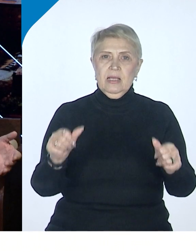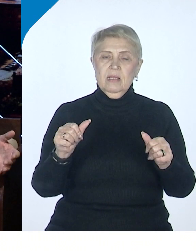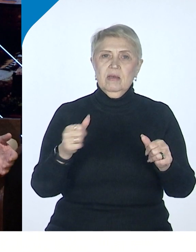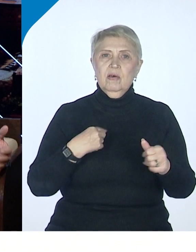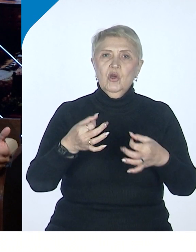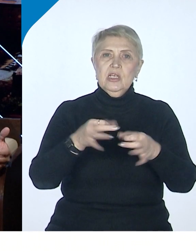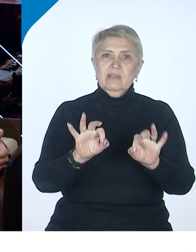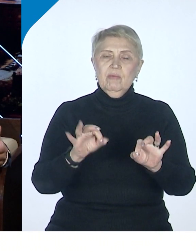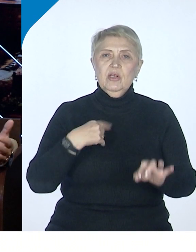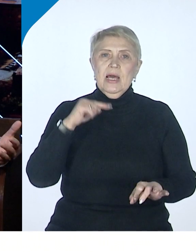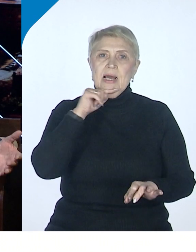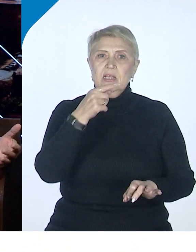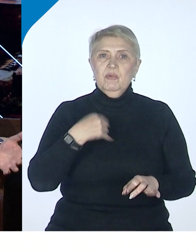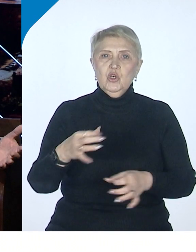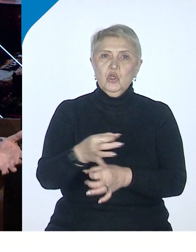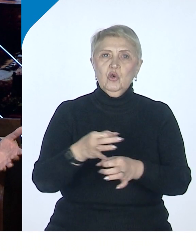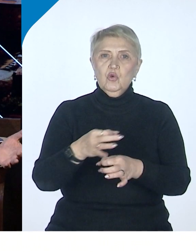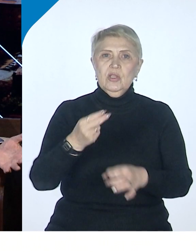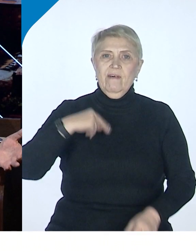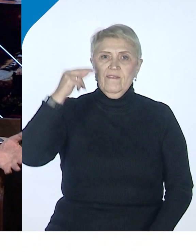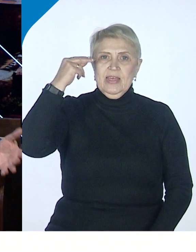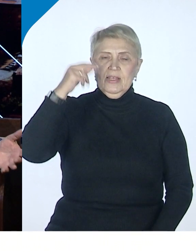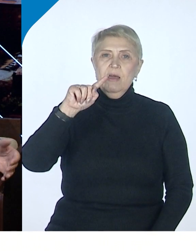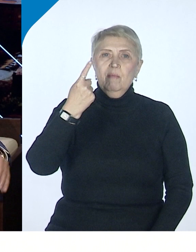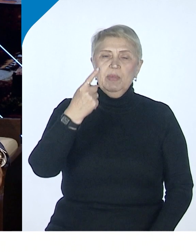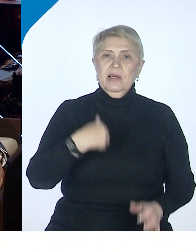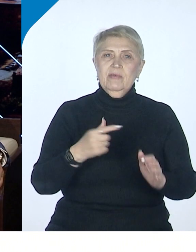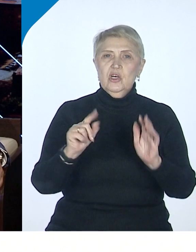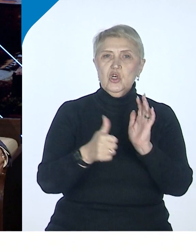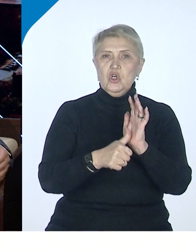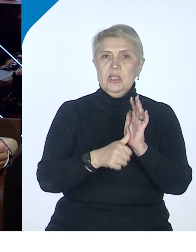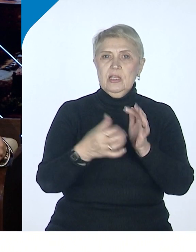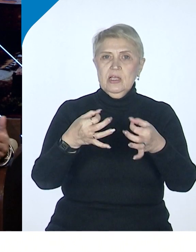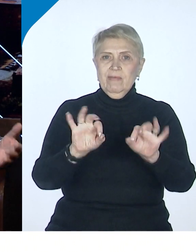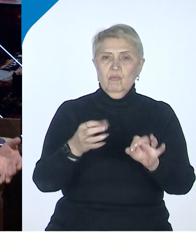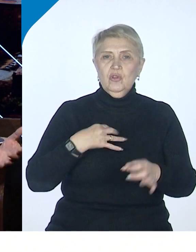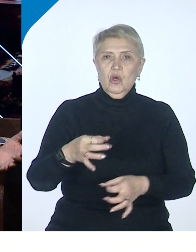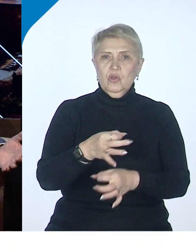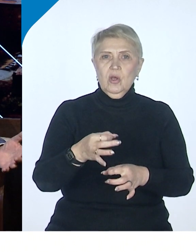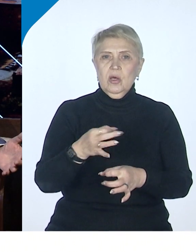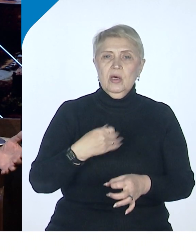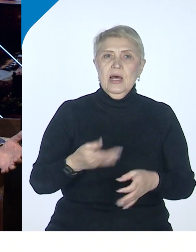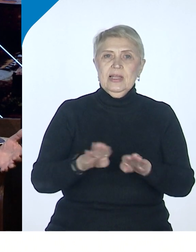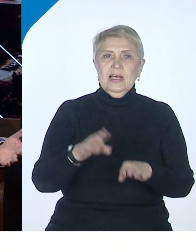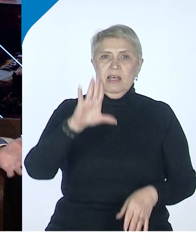экономических зон в Китае. Вот, помните, первые шесть свободных зон, тогда, в общем-то, весь мир это